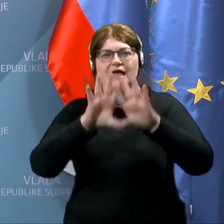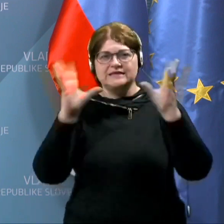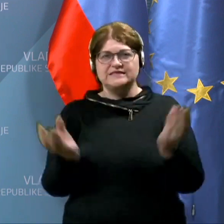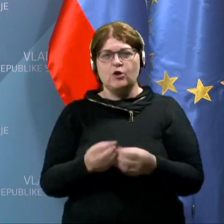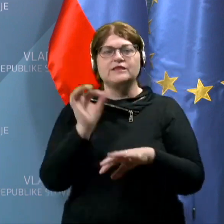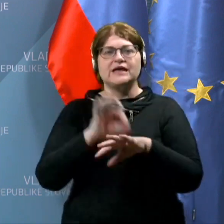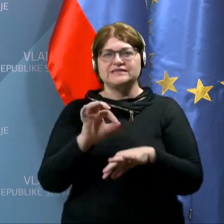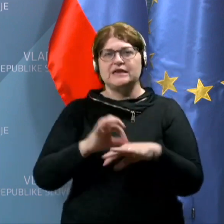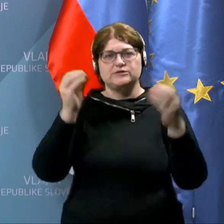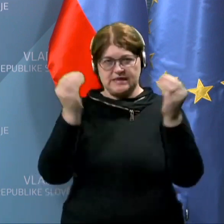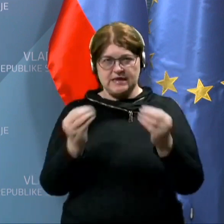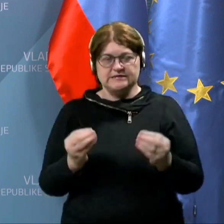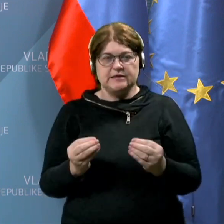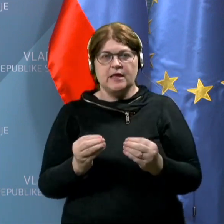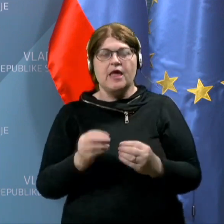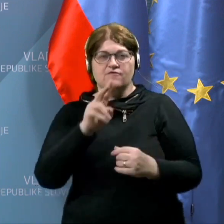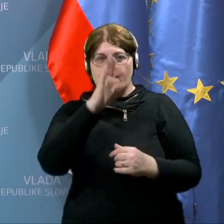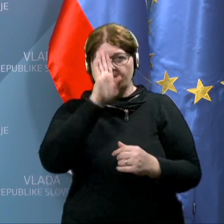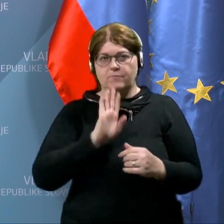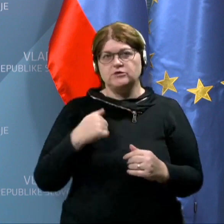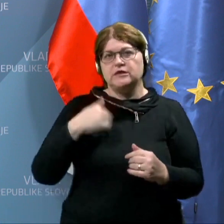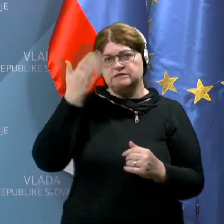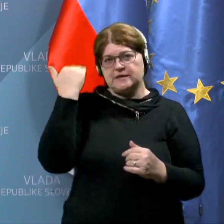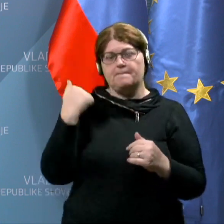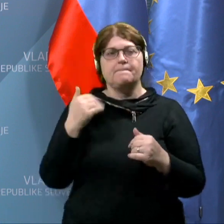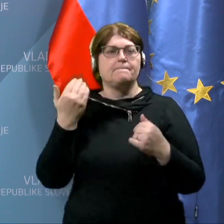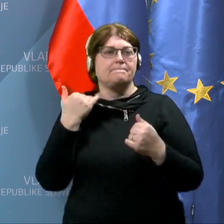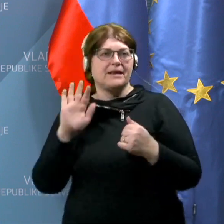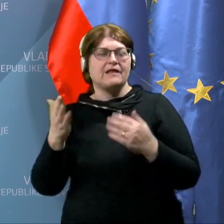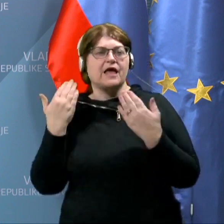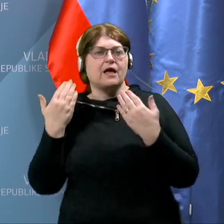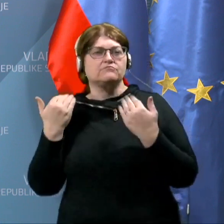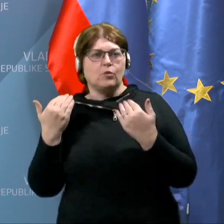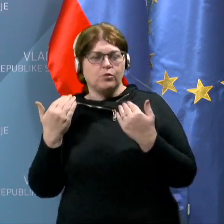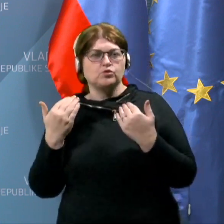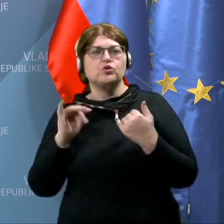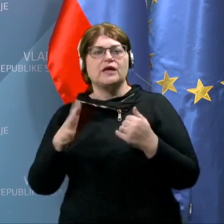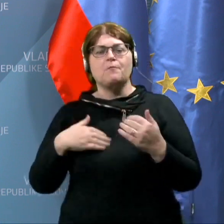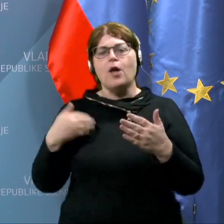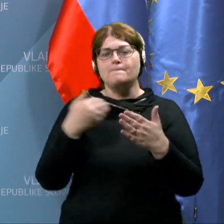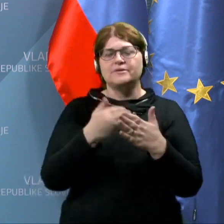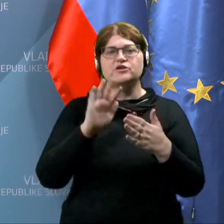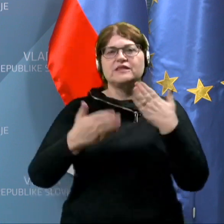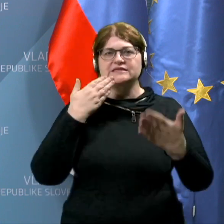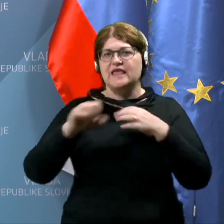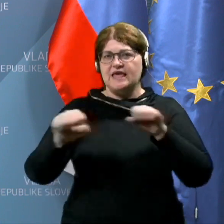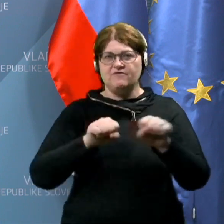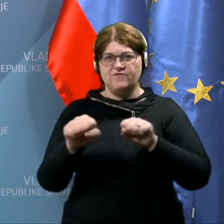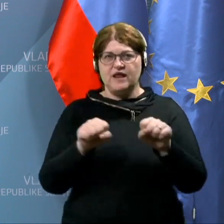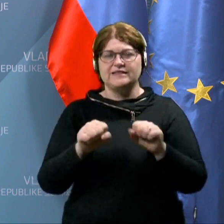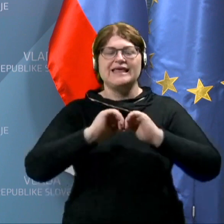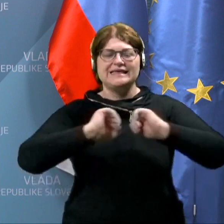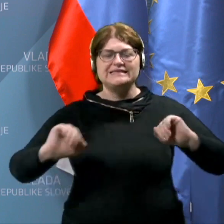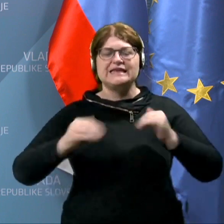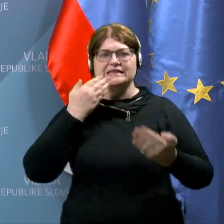zdravstvenega sistema. V ponedeljek sem bila odsotna, ker moja prisotnost na seji vlade, torej